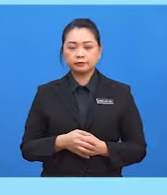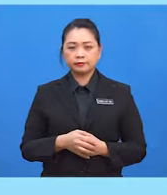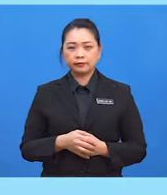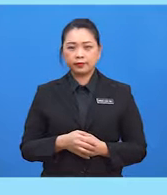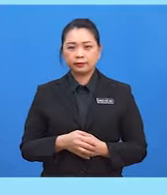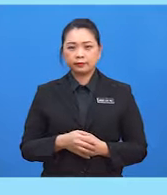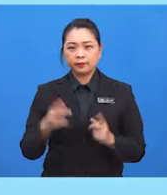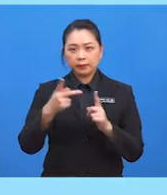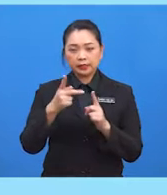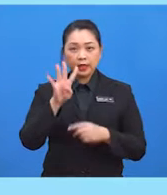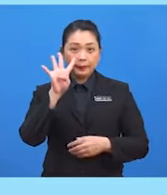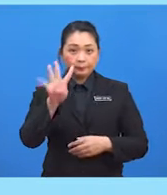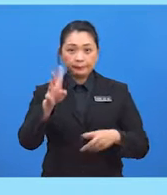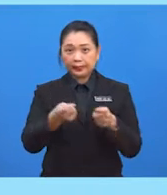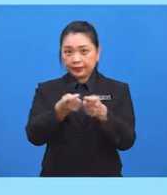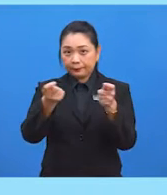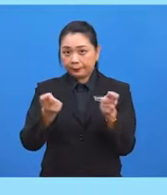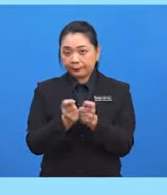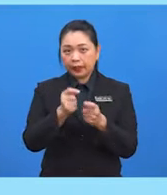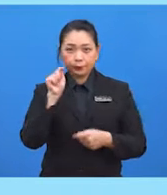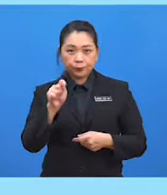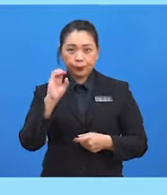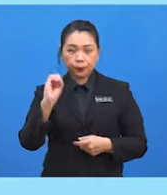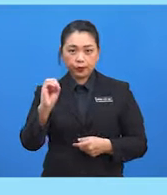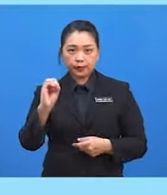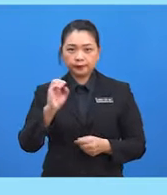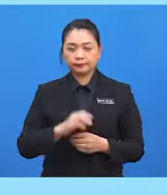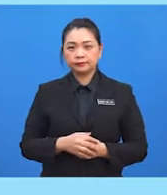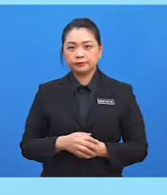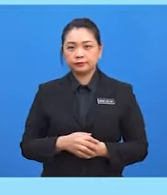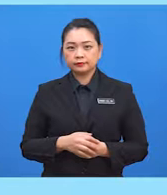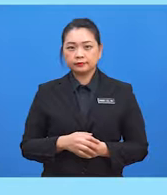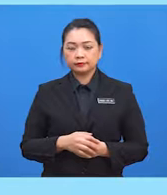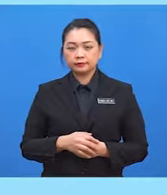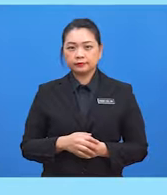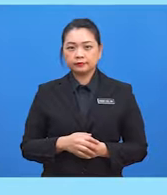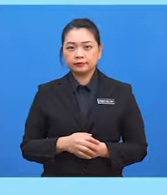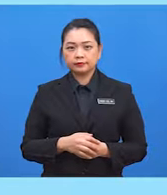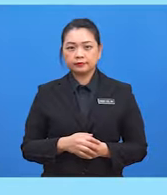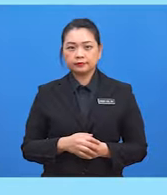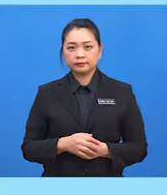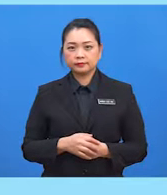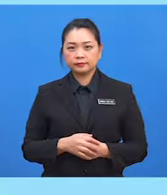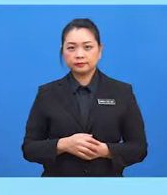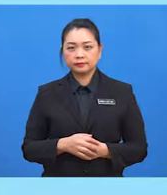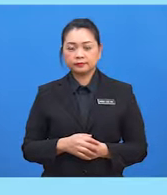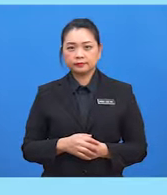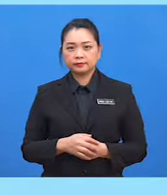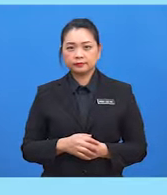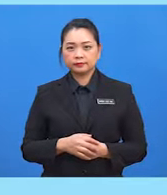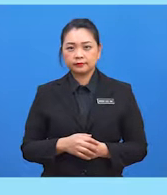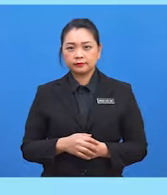tempat peperluhan. Nilai tempat peperluhan yang ke-5, iaitu